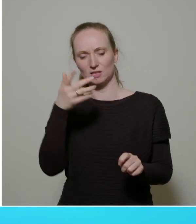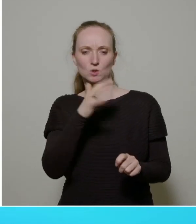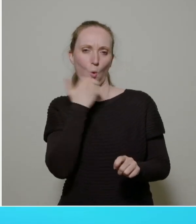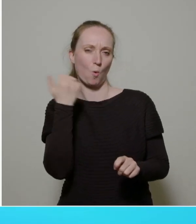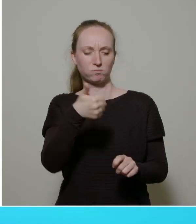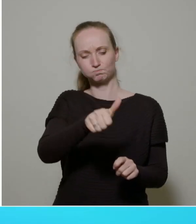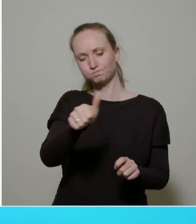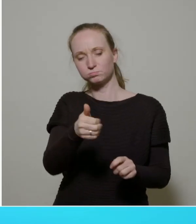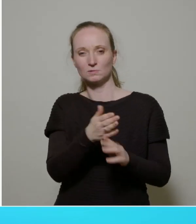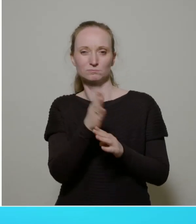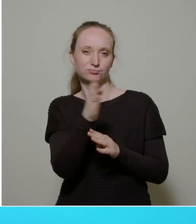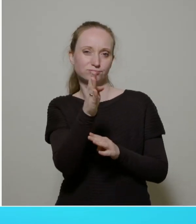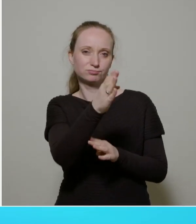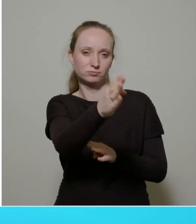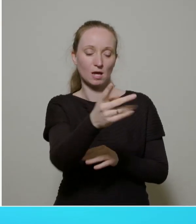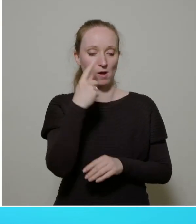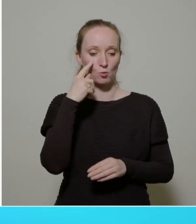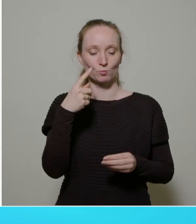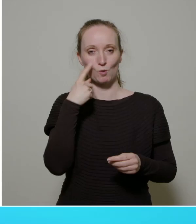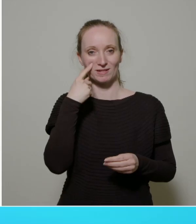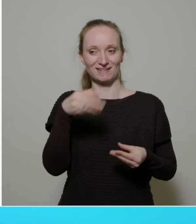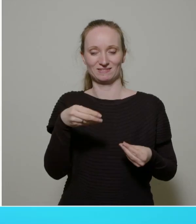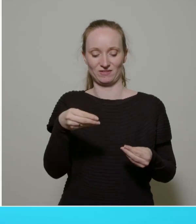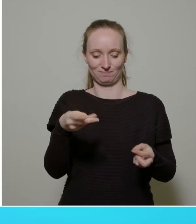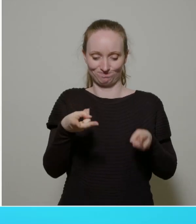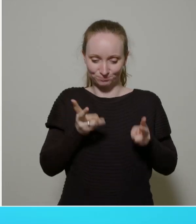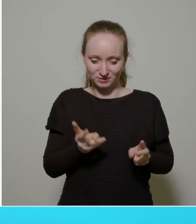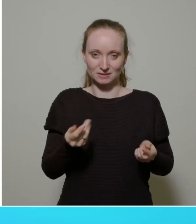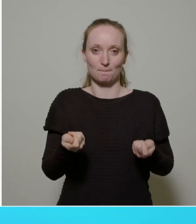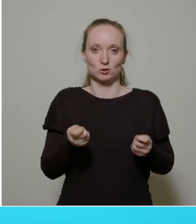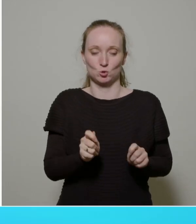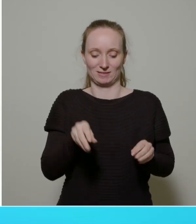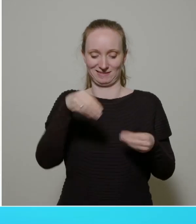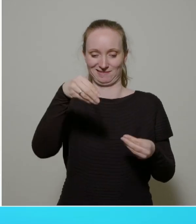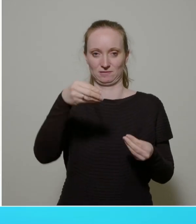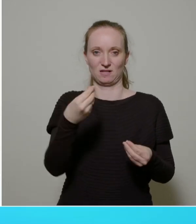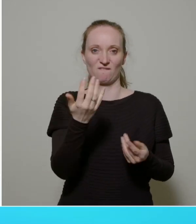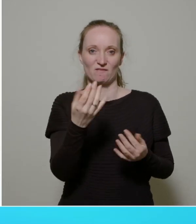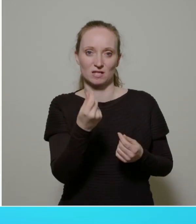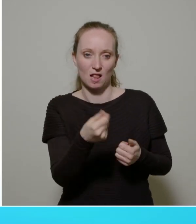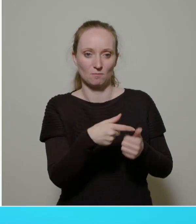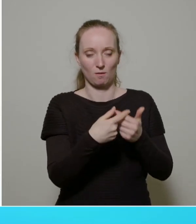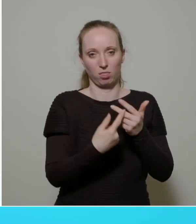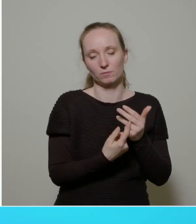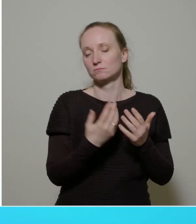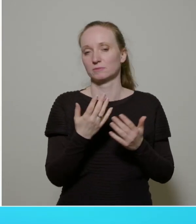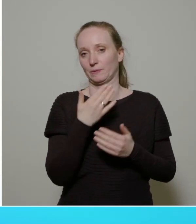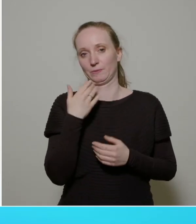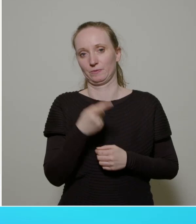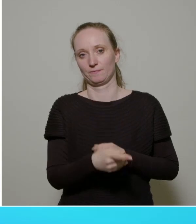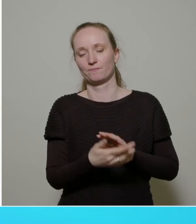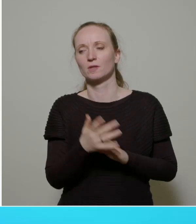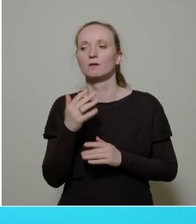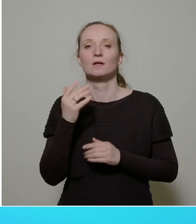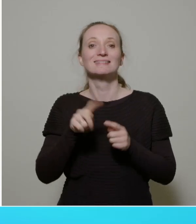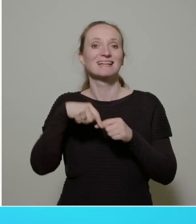haben in diesem Moment materiell noch gar nichts beschlossen. Was dann folgt ist, es wird ein Aufstellungsbeschluss an der einen oder